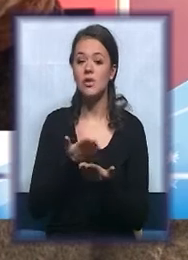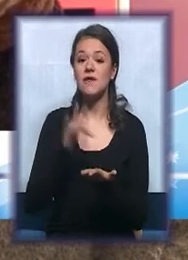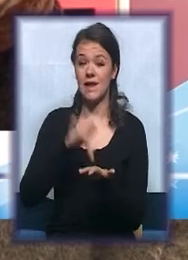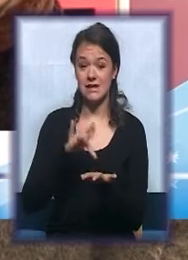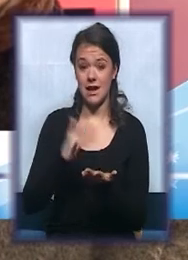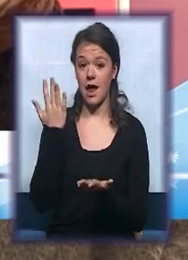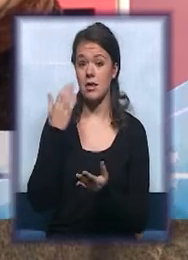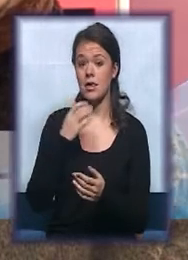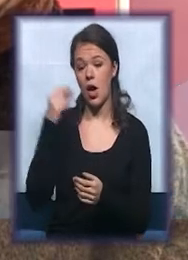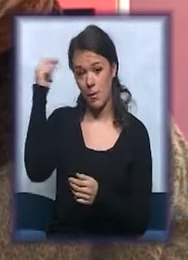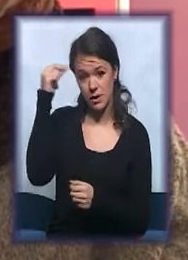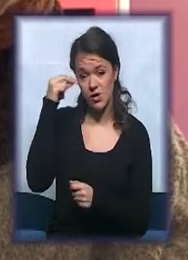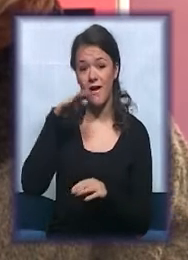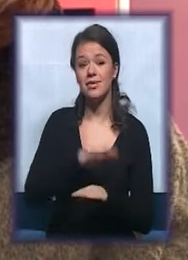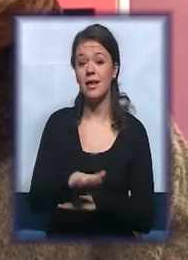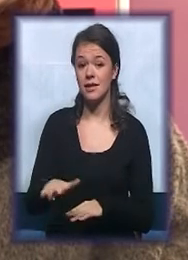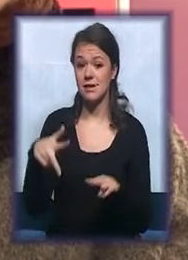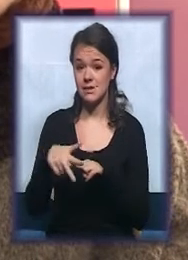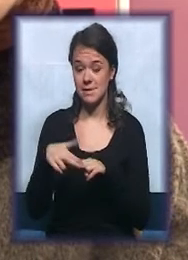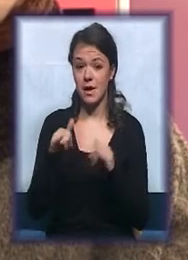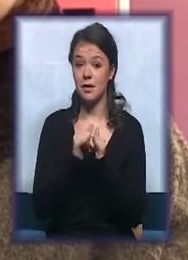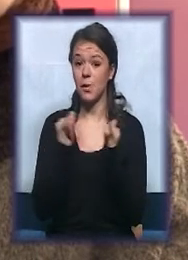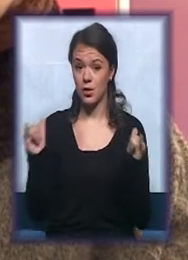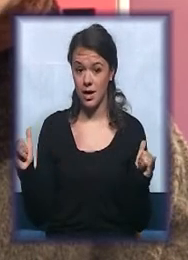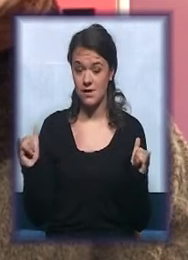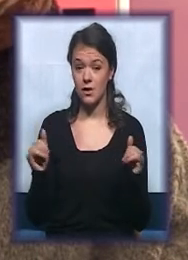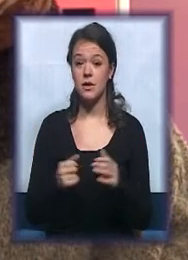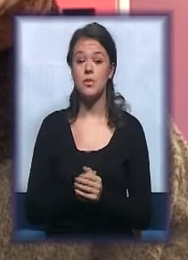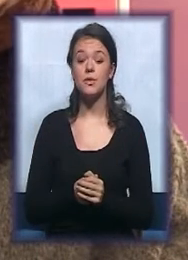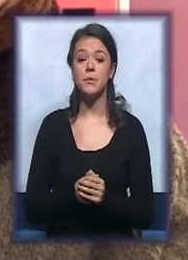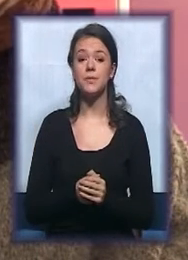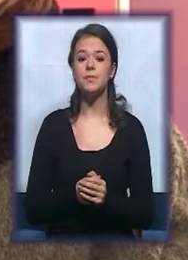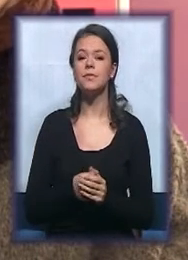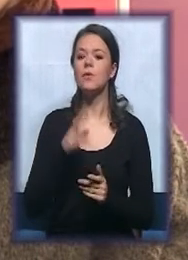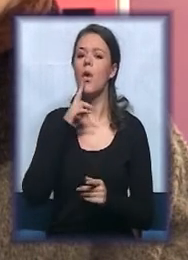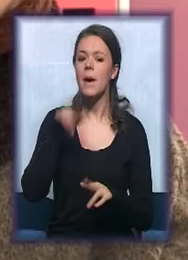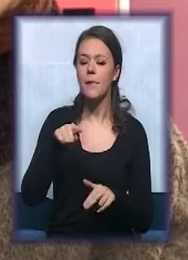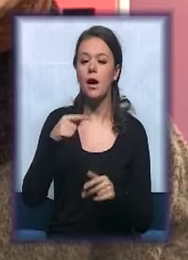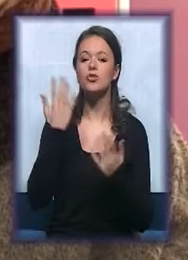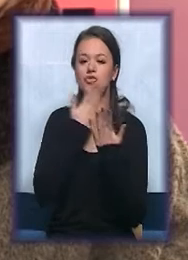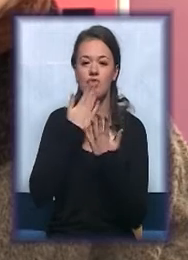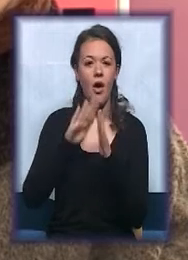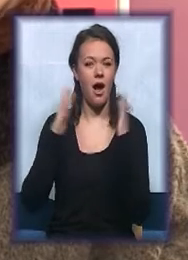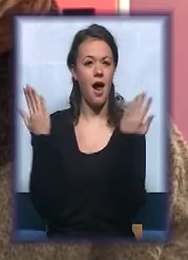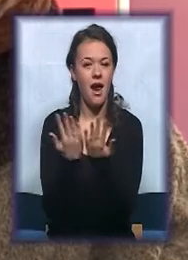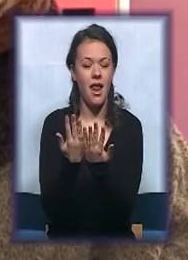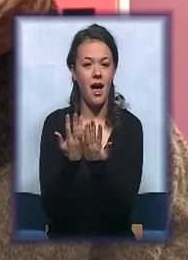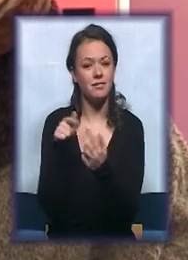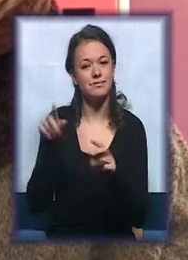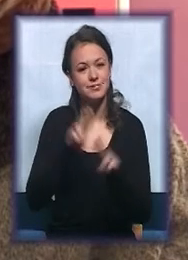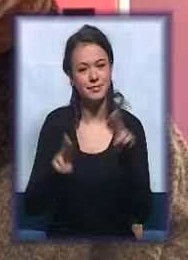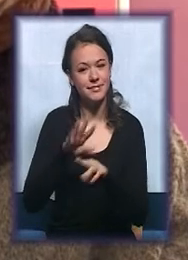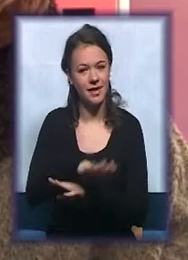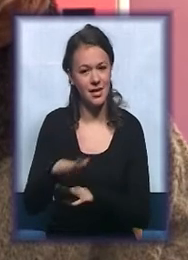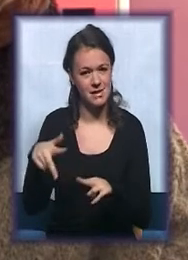dece sa smetnjama u razvoju, koja također ima i internat kao oblik zbrinjavanja dece sa smetnjama u